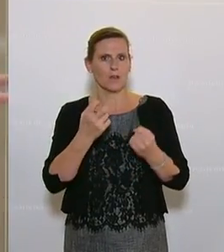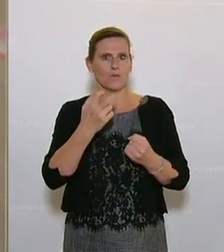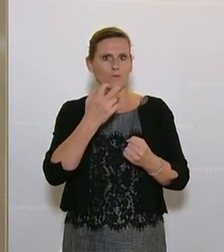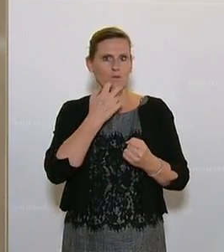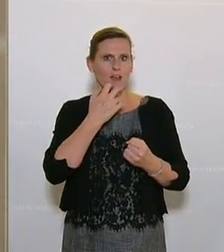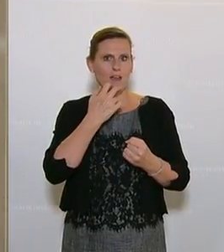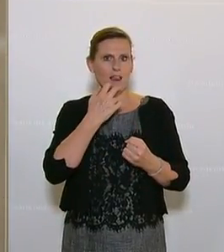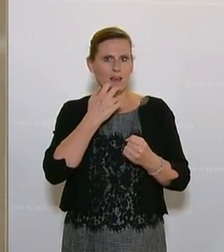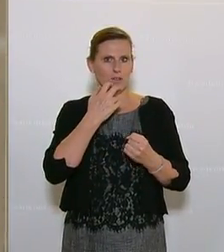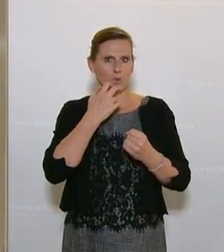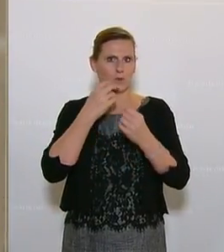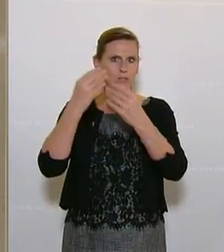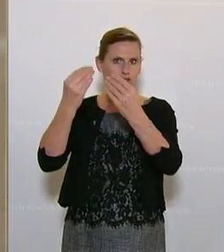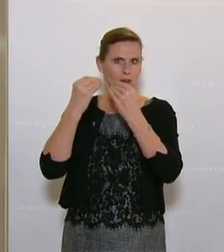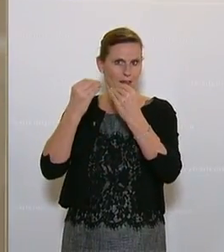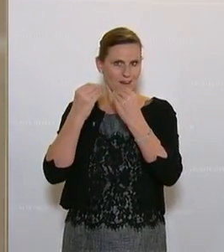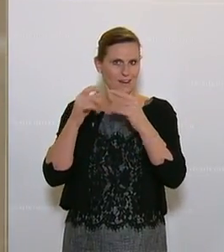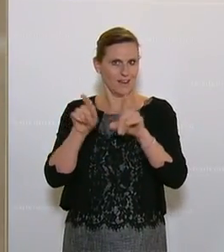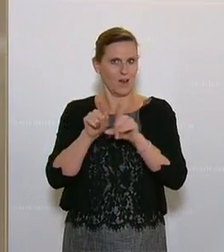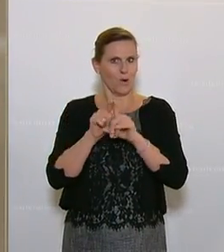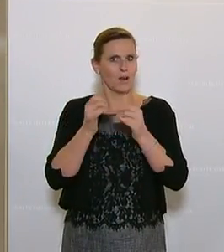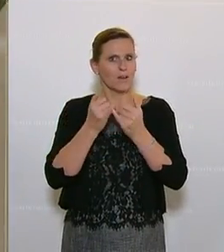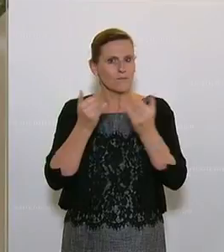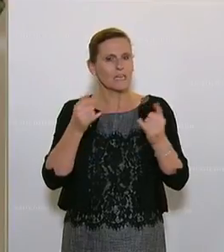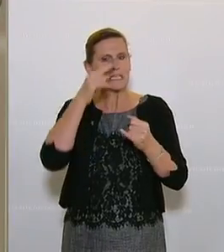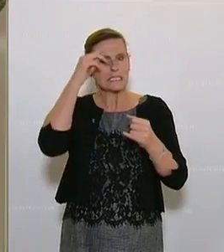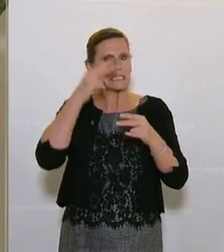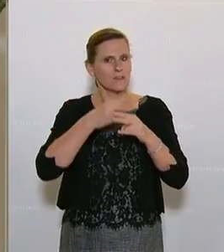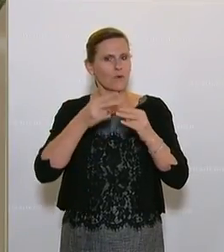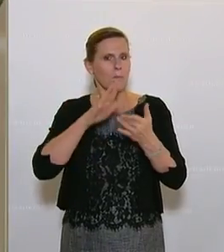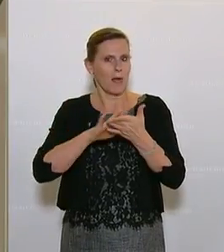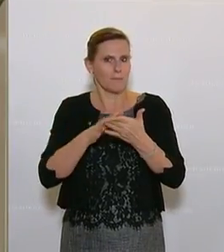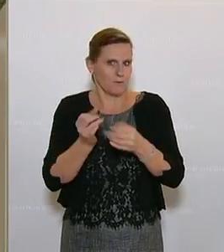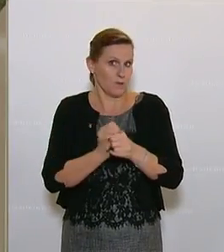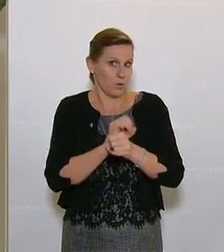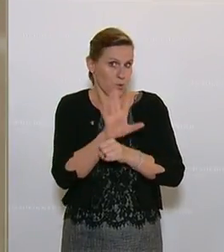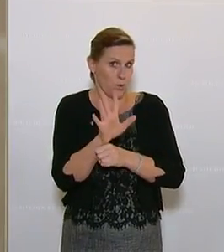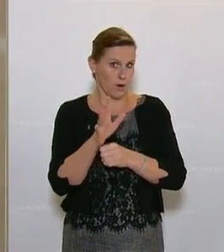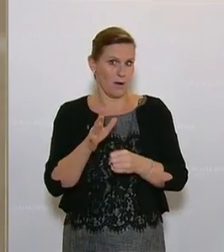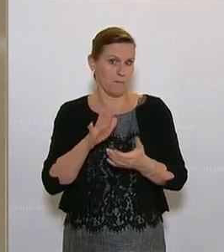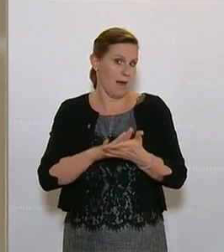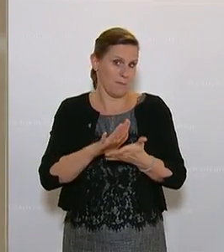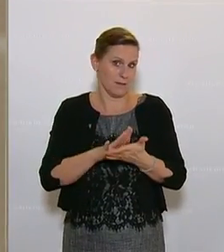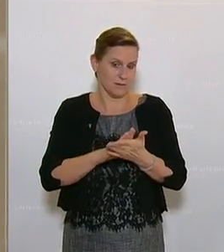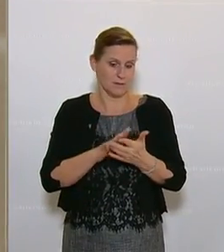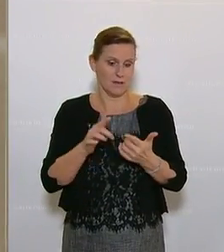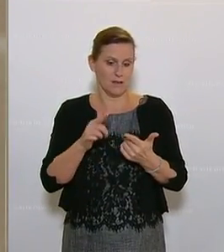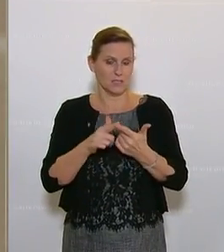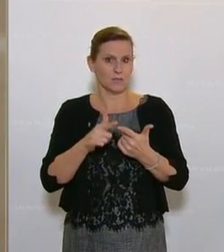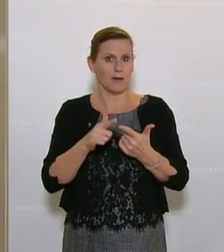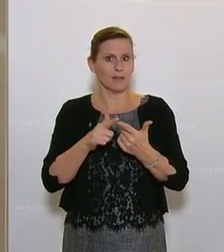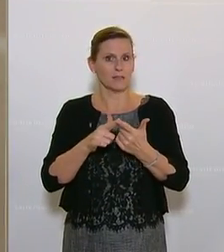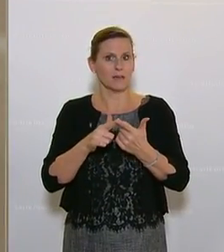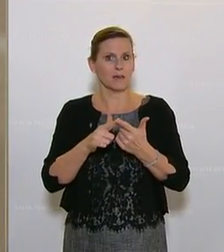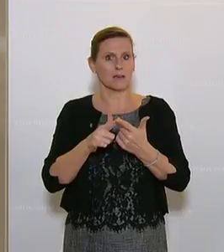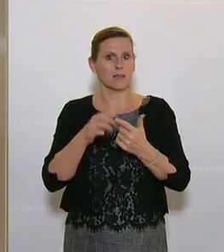erzwungen. Das haben wir uns nicht unbedingt ausgesucht, aber es war sinnvoll und es wird bleiben. Zweiter Punkt, Erleichterungen bei Erasmus+,